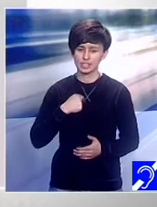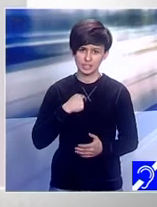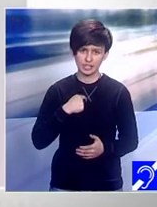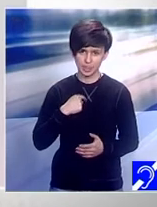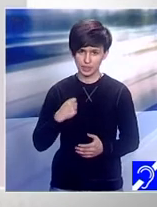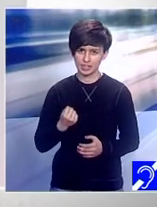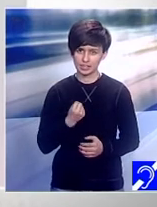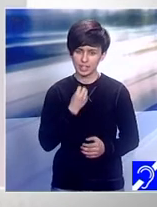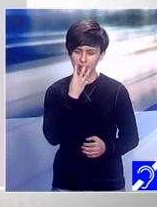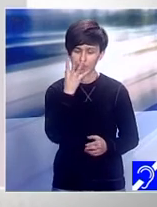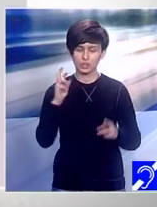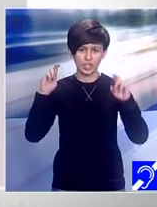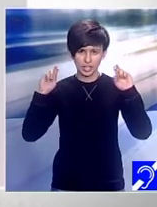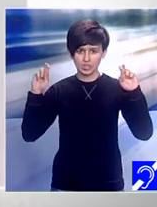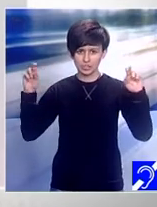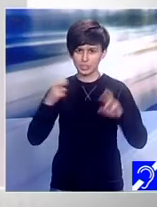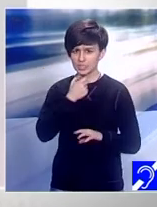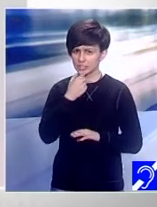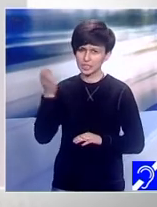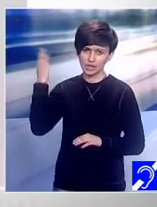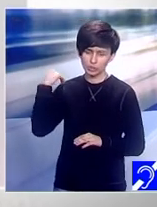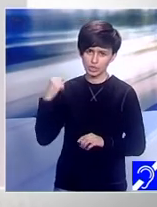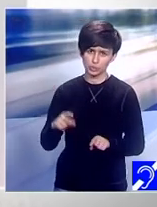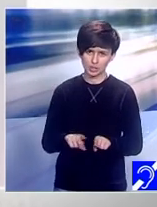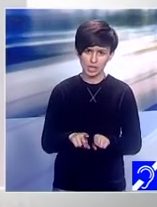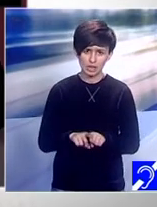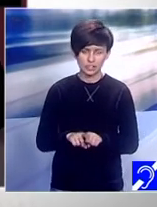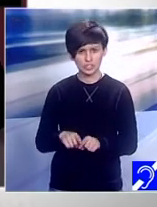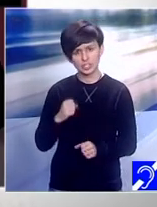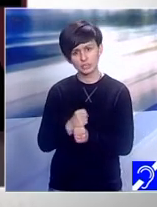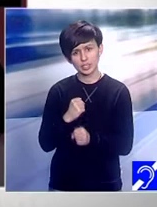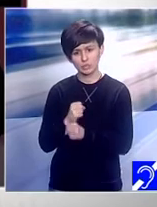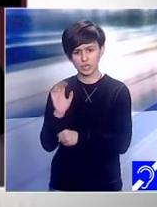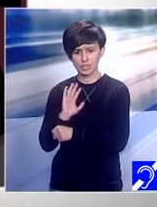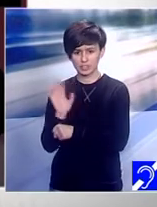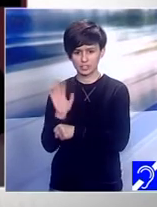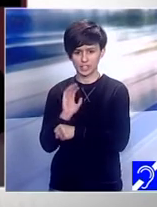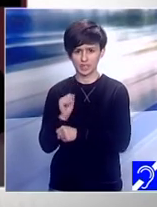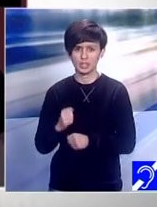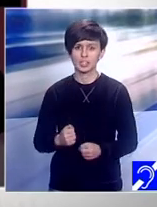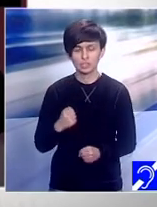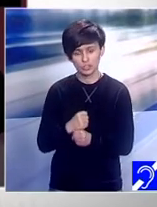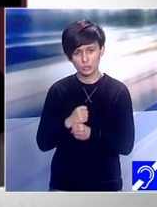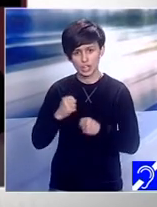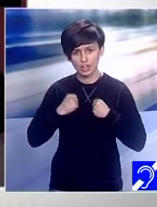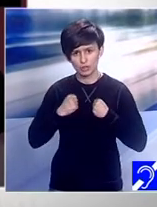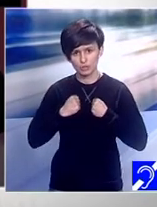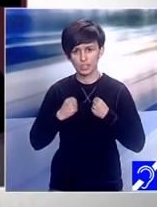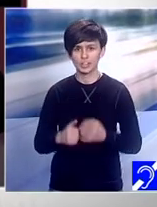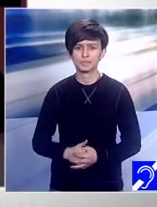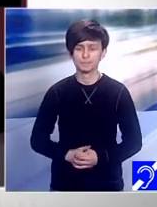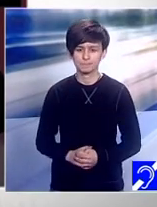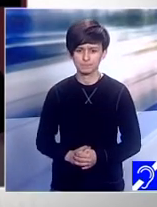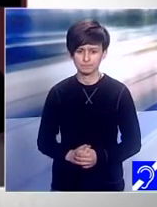Cât și despre munca în TVR și munca la special olympic ca voluntar. Apropo de Flor de Speranță, tu